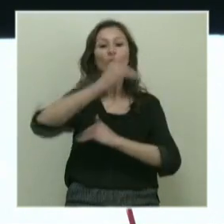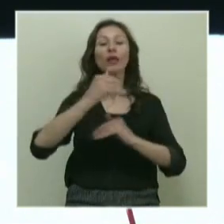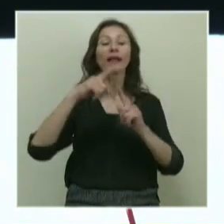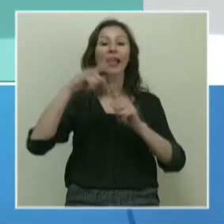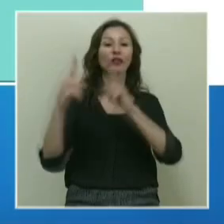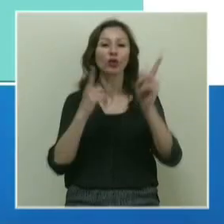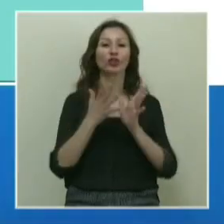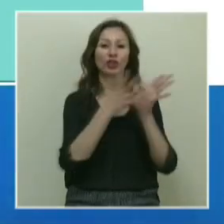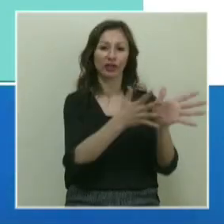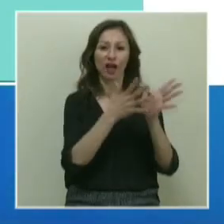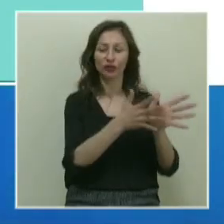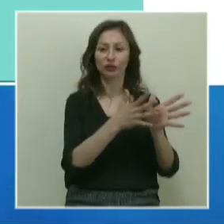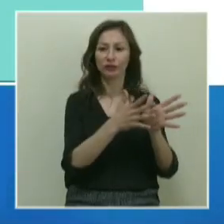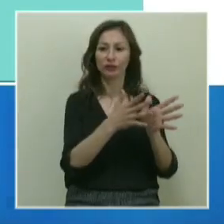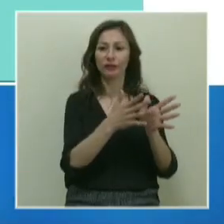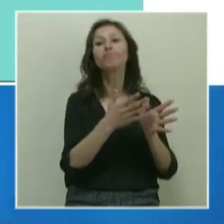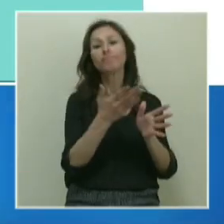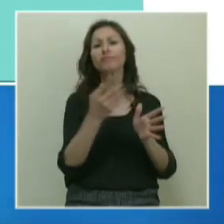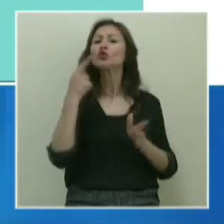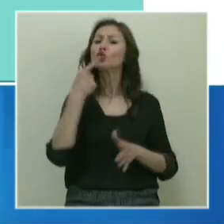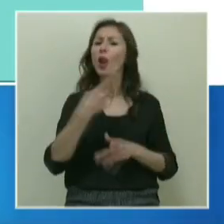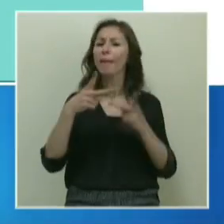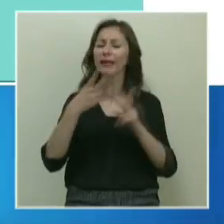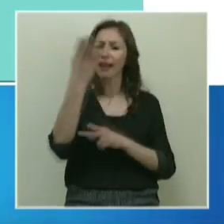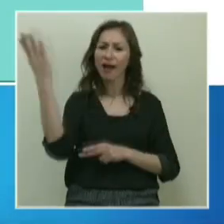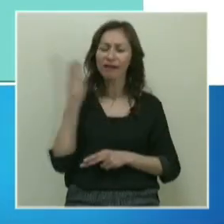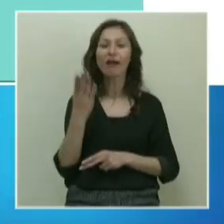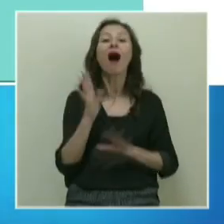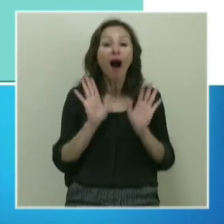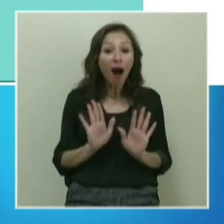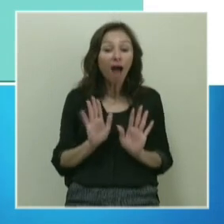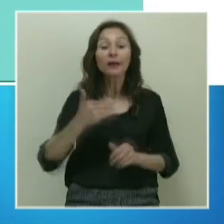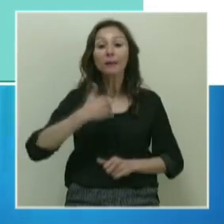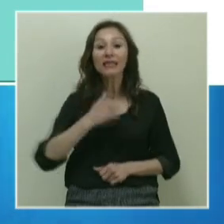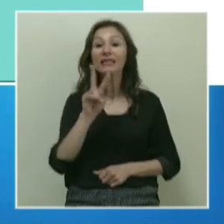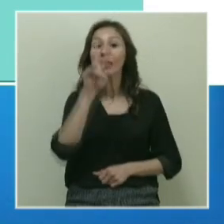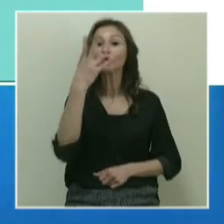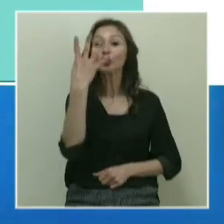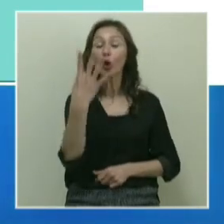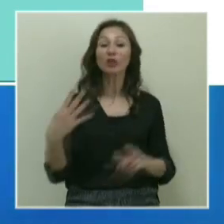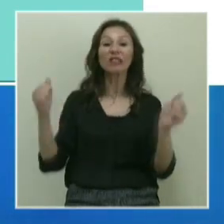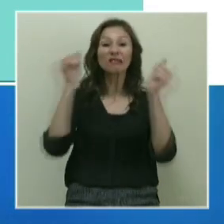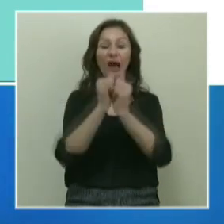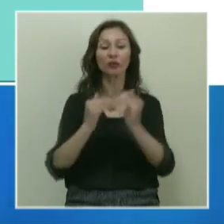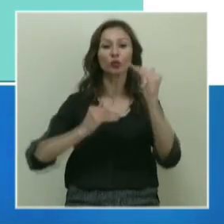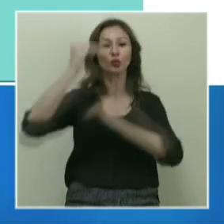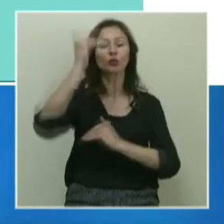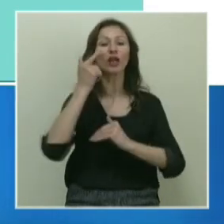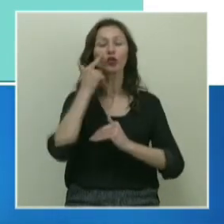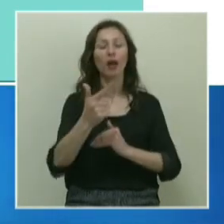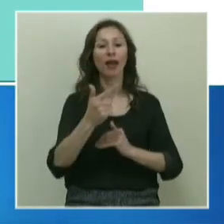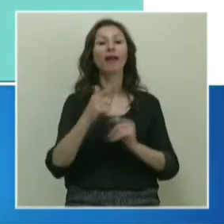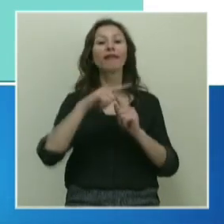ihracatı. İyimserler şunu söyleyebilirler. Diyebilirler ki, ah biz 74 kat artırdık yüksek teknoloji